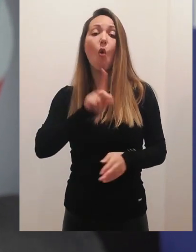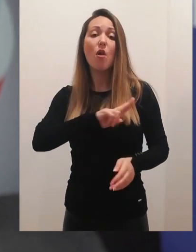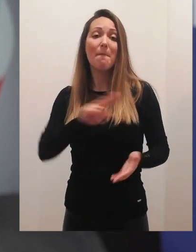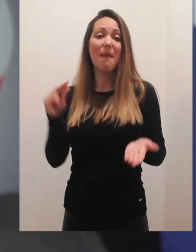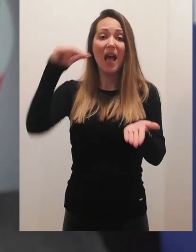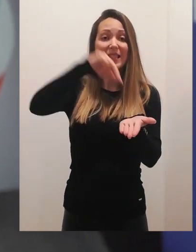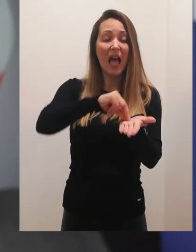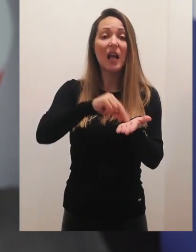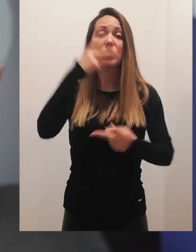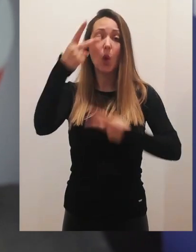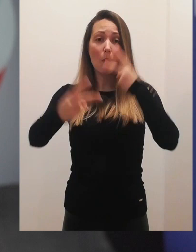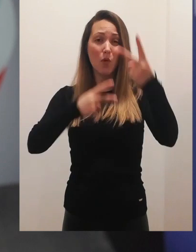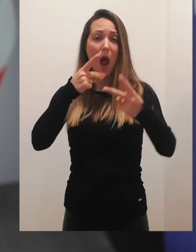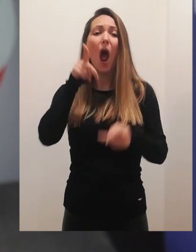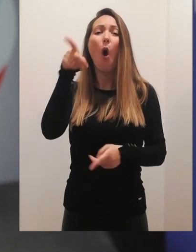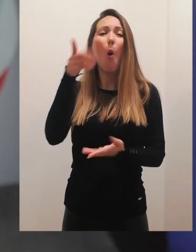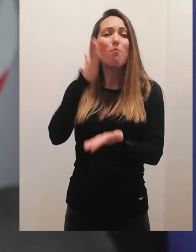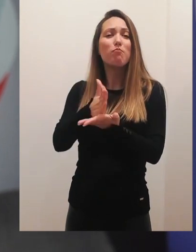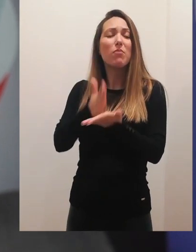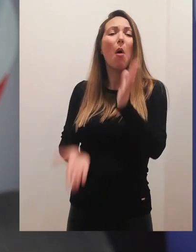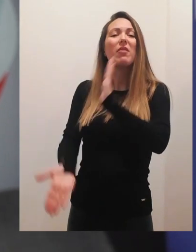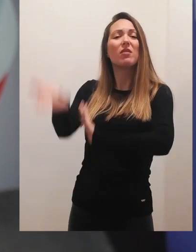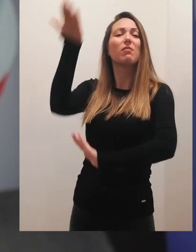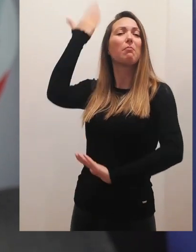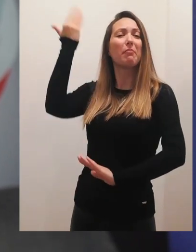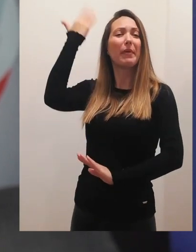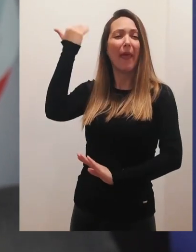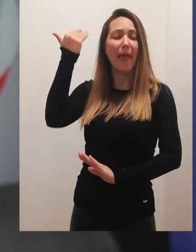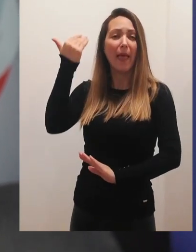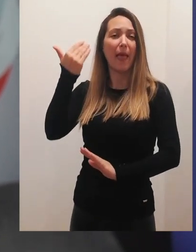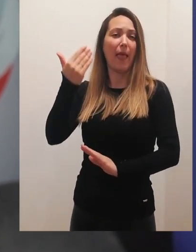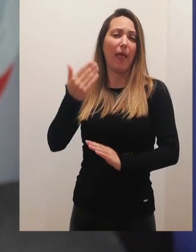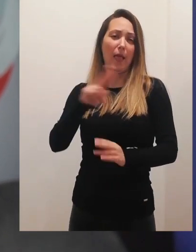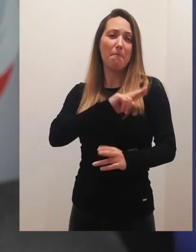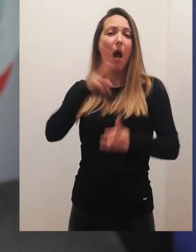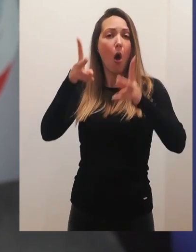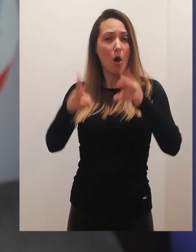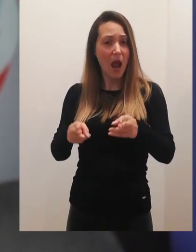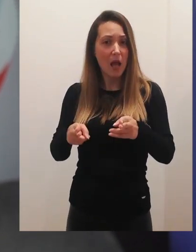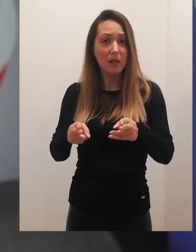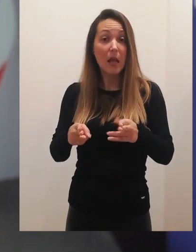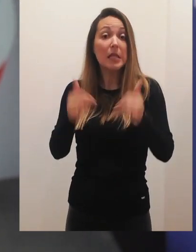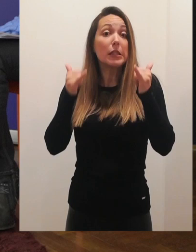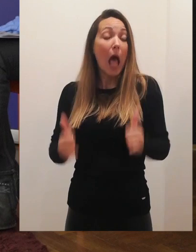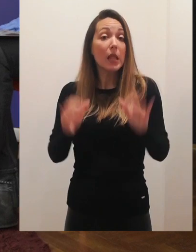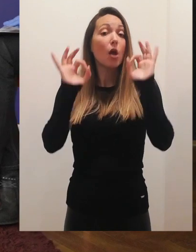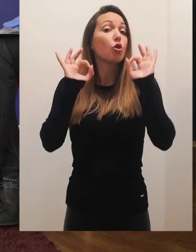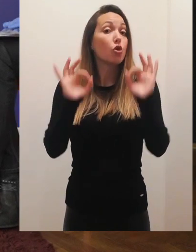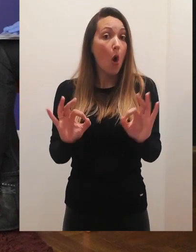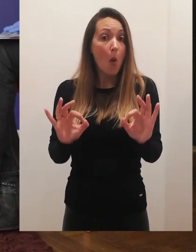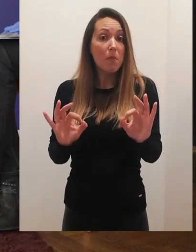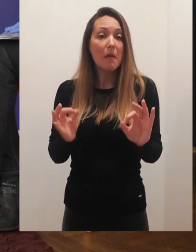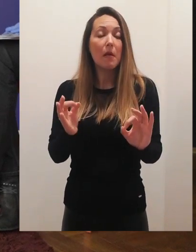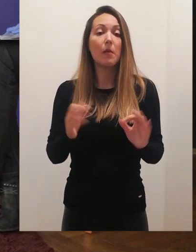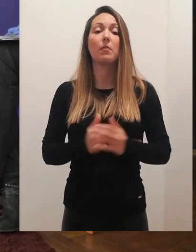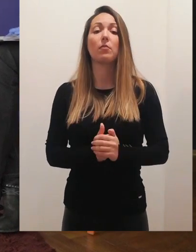pacijenti koji imaju zakazanu kontrolu, a radi se o pacijentima koji su se nekada lečili od marinih bolesti i subjektivno su